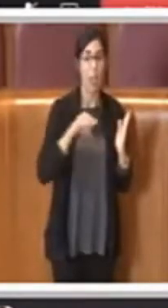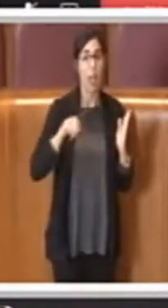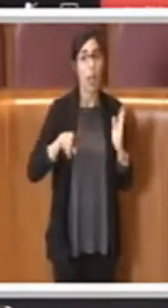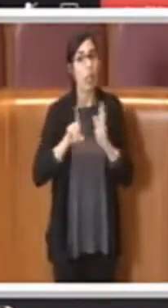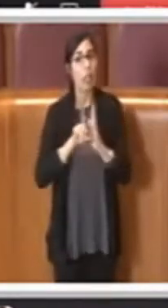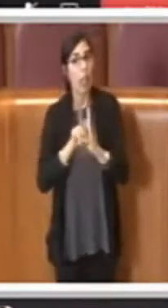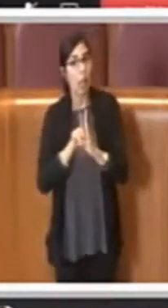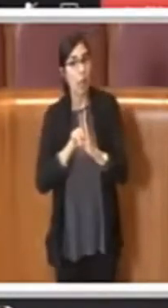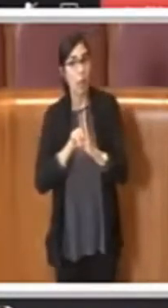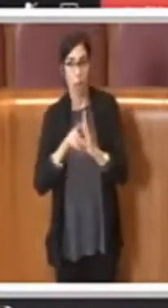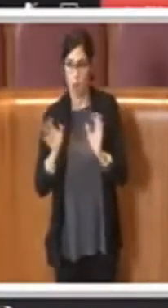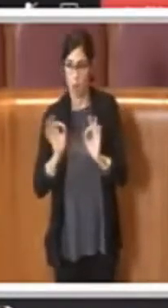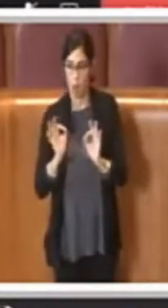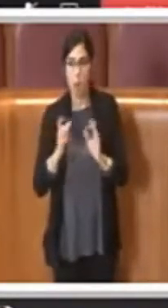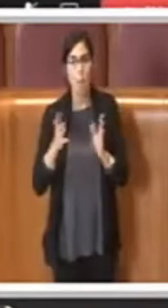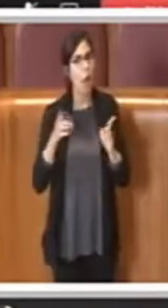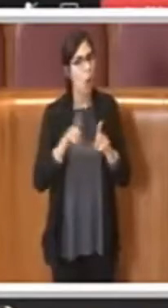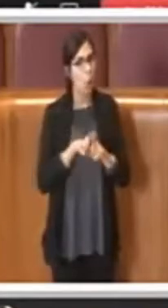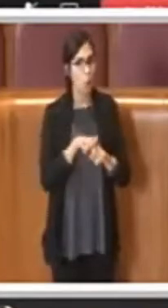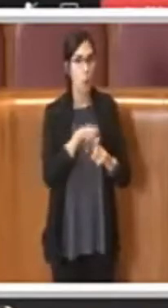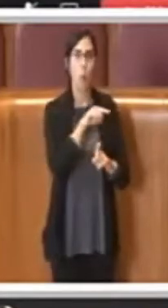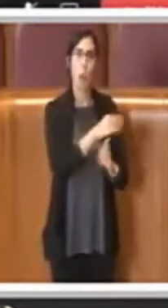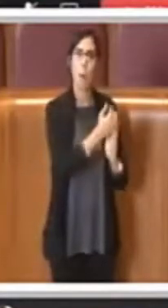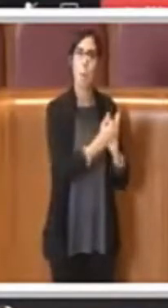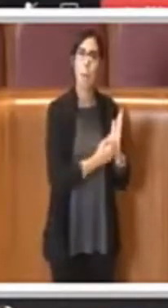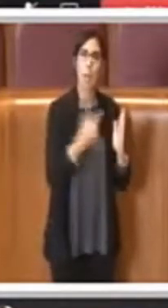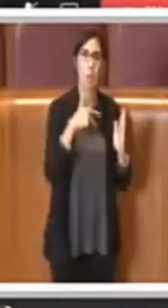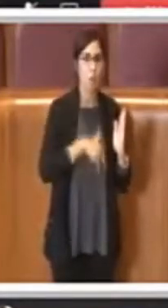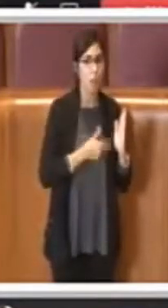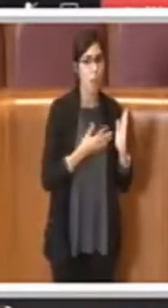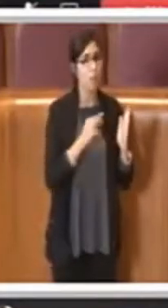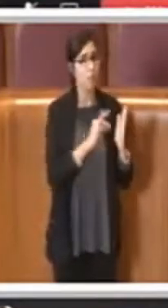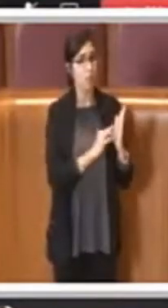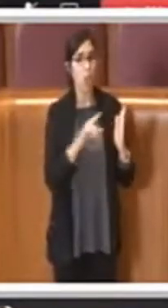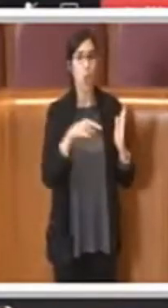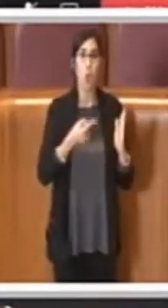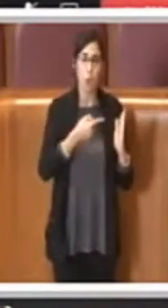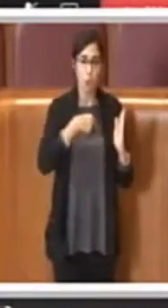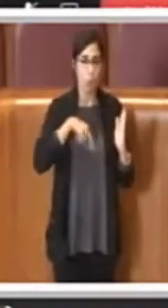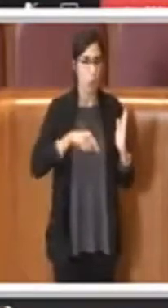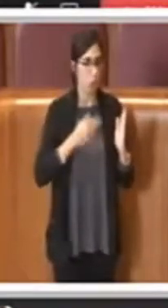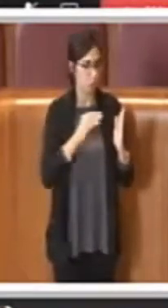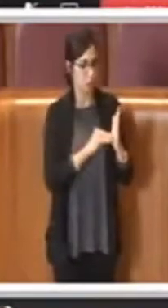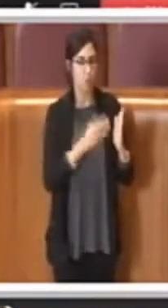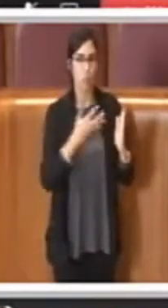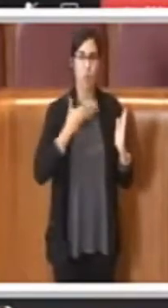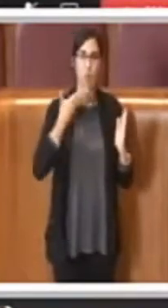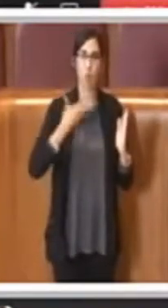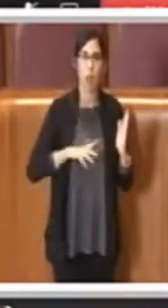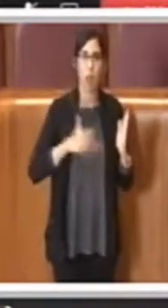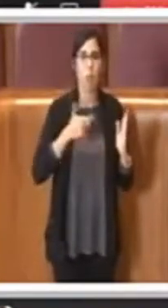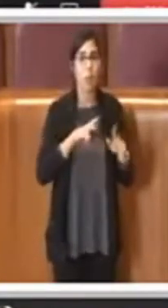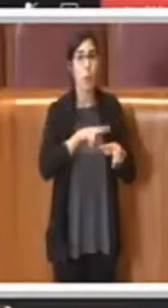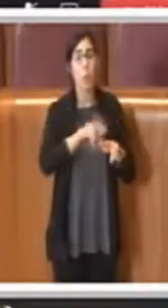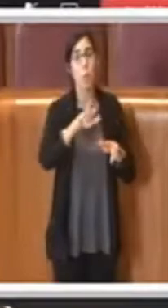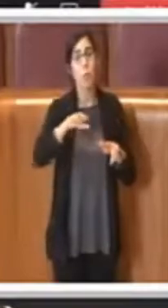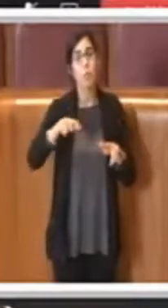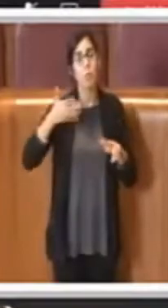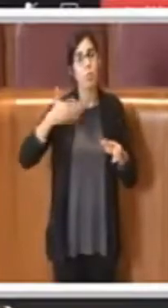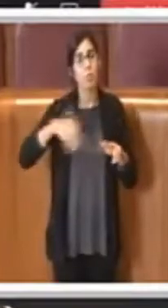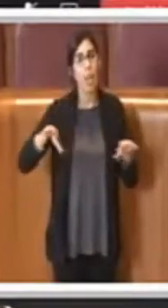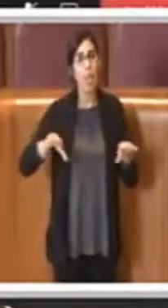nel piano sociale è stata inserita la voce dopo di noi anche perché i municipi stavano già iniziando a raccogliere le